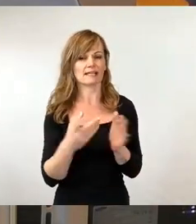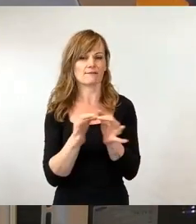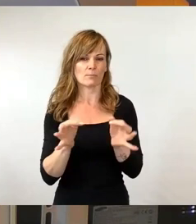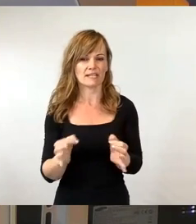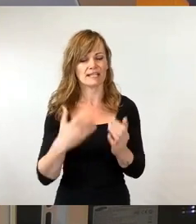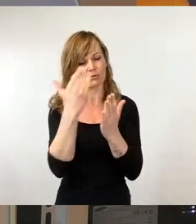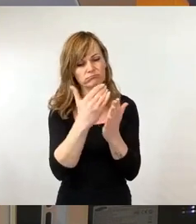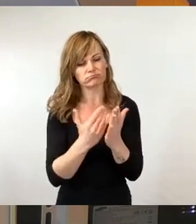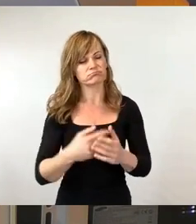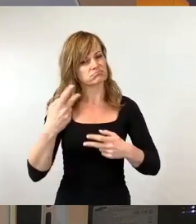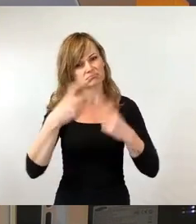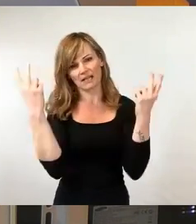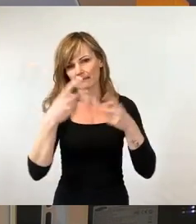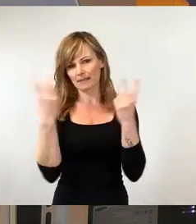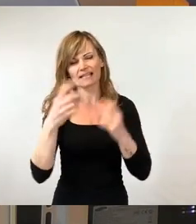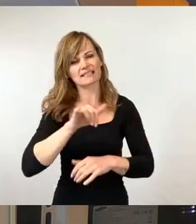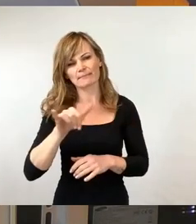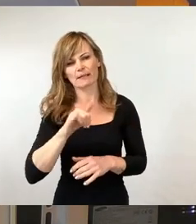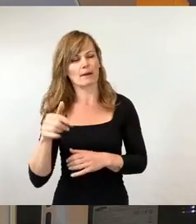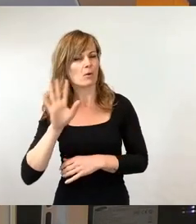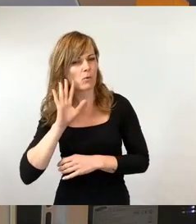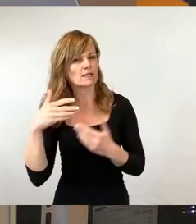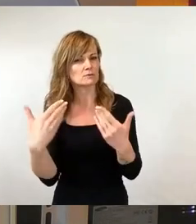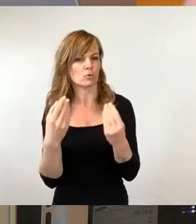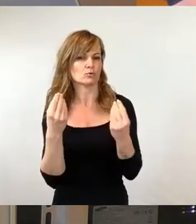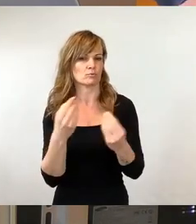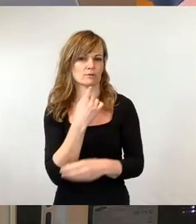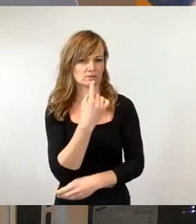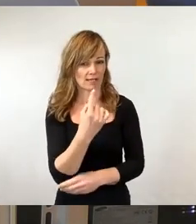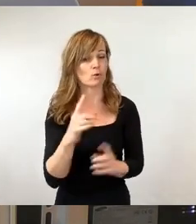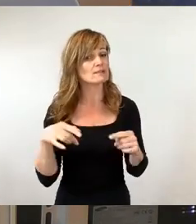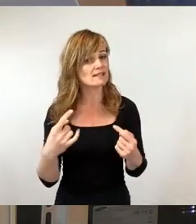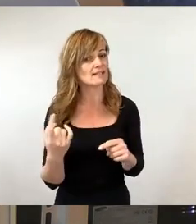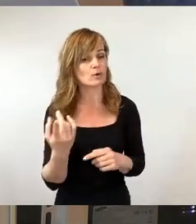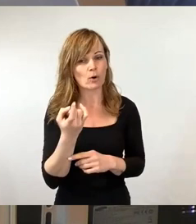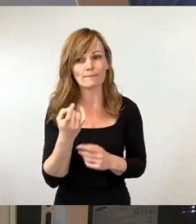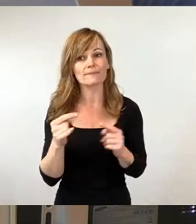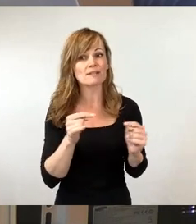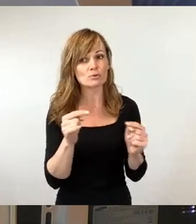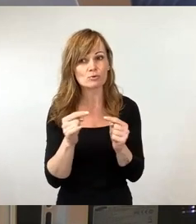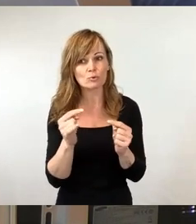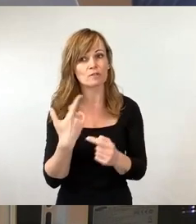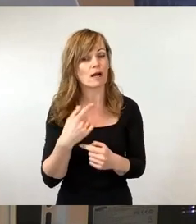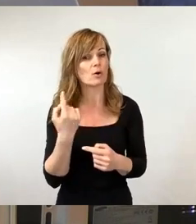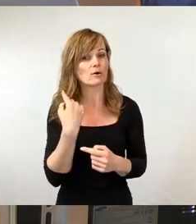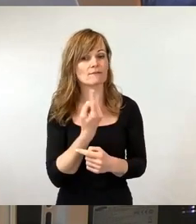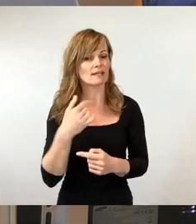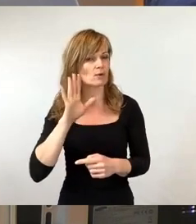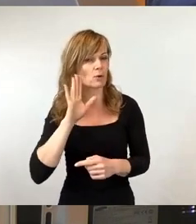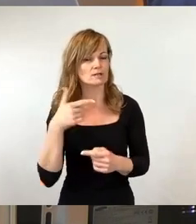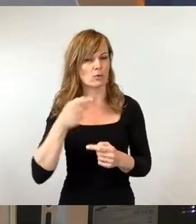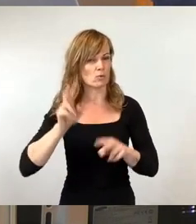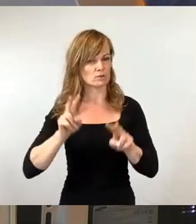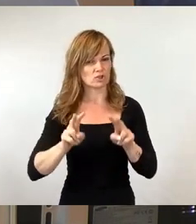und die Diskussionen, die dann meistens entstehen und auch das wir heute teilweise gehört haben, ist, dass immer noch unterschieden wird zwischen Menschen, aufgrund ihres Status,